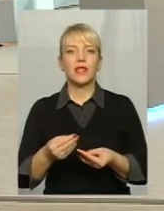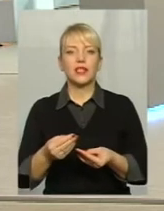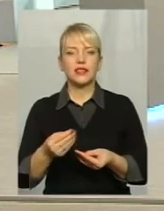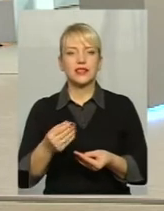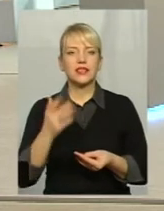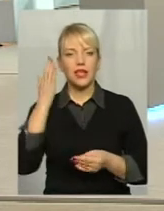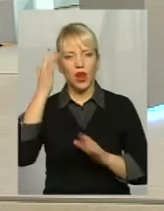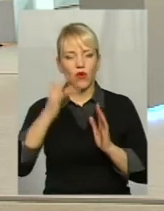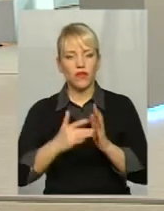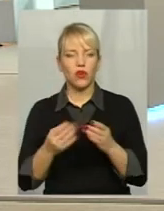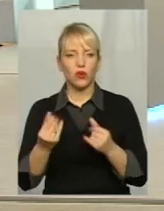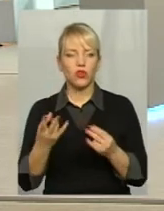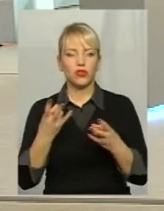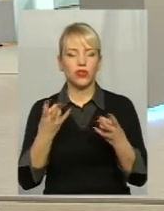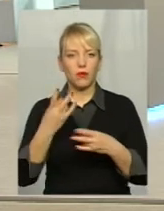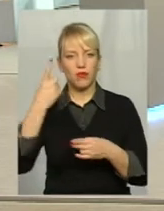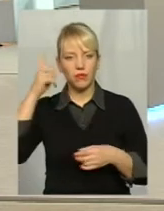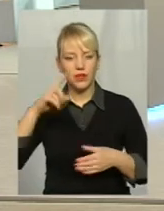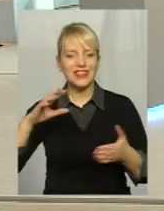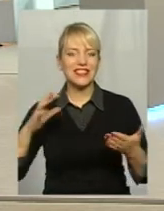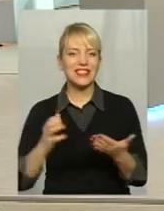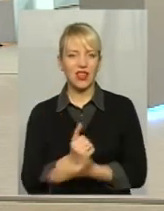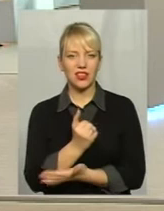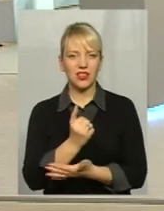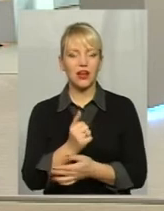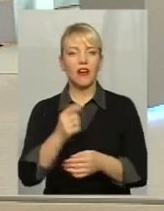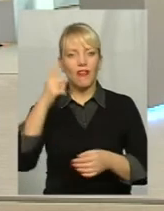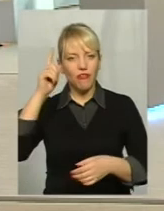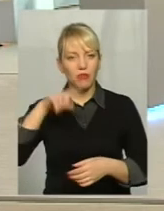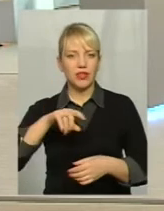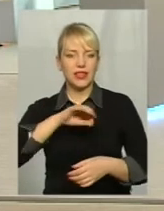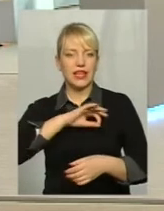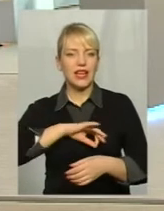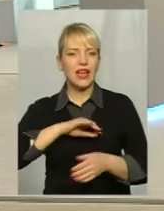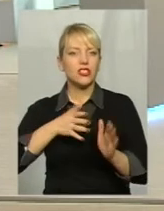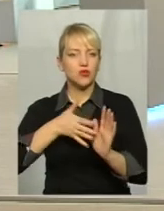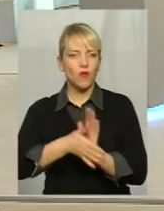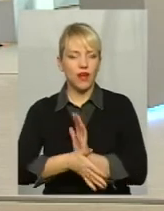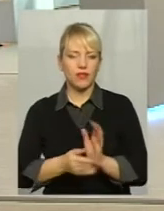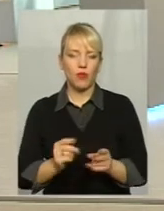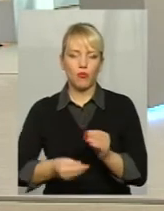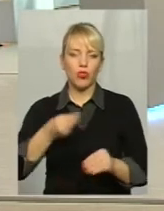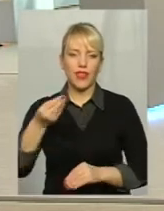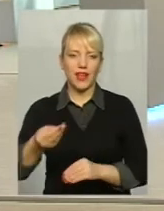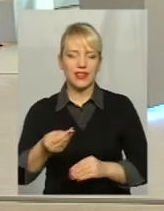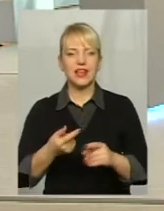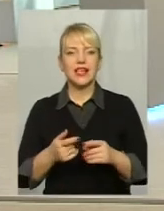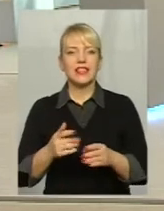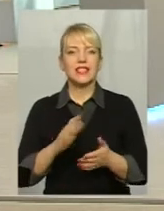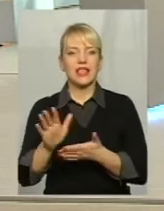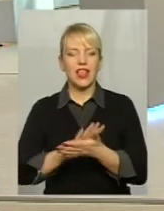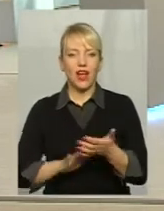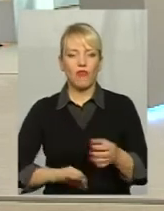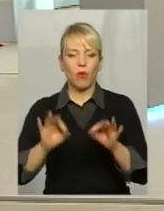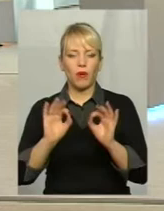вміти знайти, вміти реалізувати, подати заявку, правильно написати